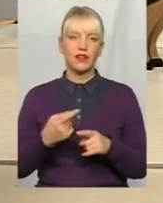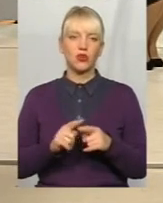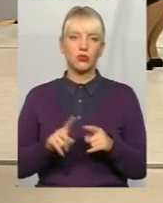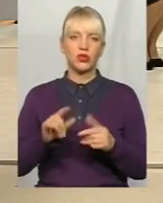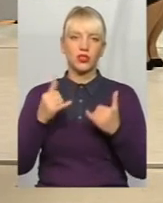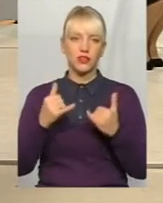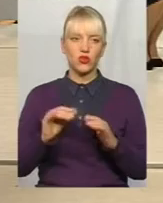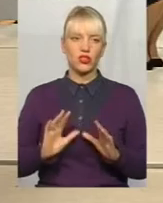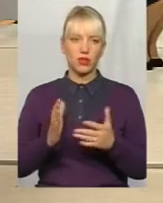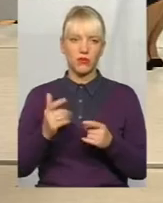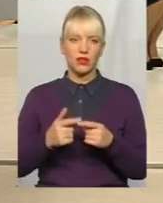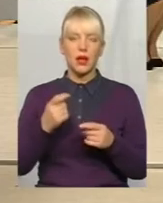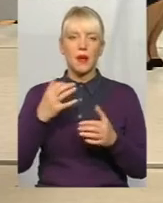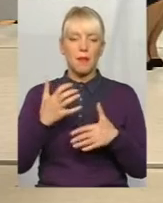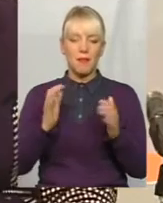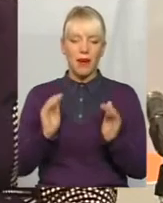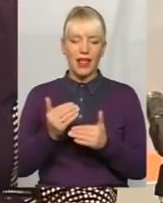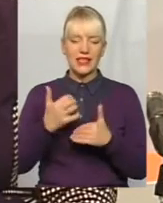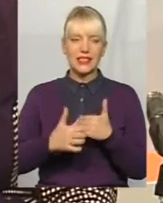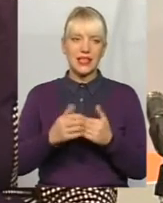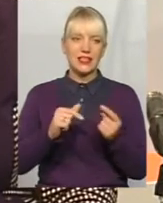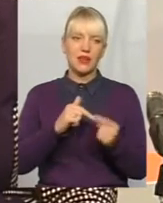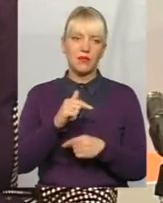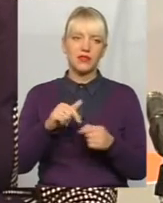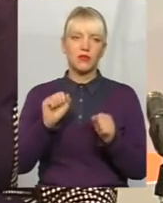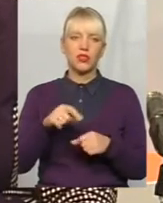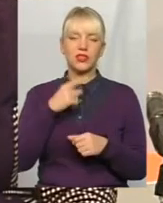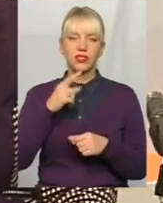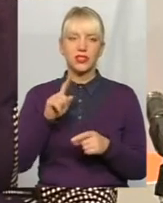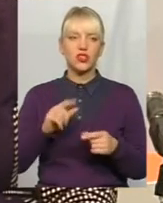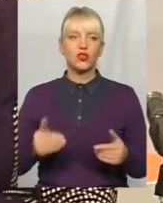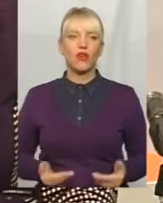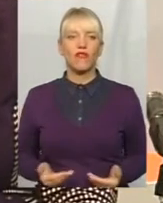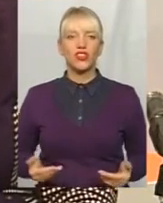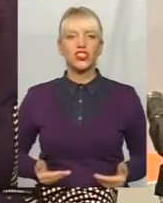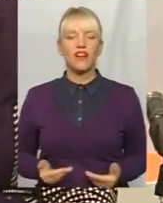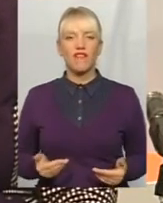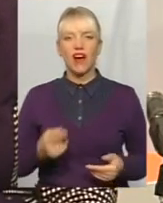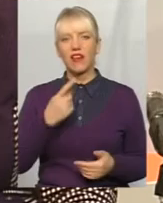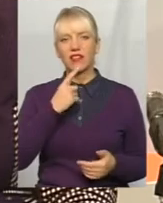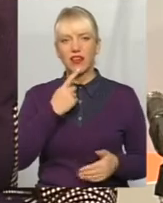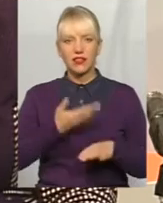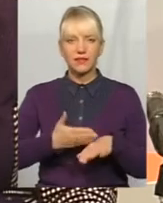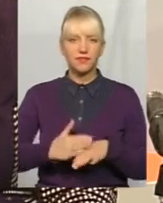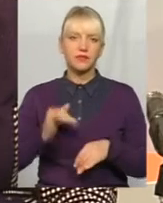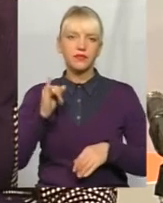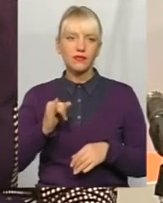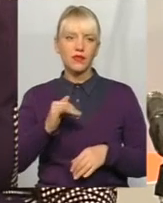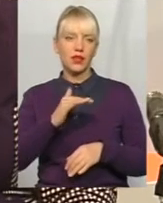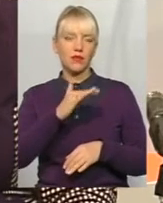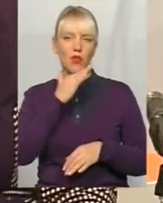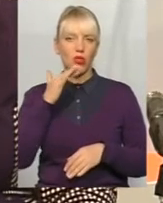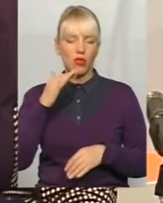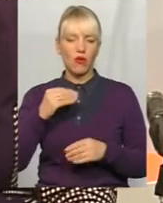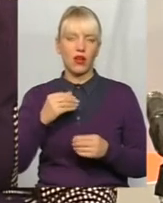сьогоднішній момент малий і середній бізнес, він, можна сказати, що виживає. Ось багато підприємців розорюється.